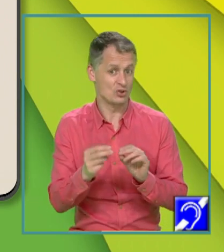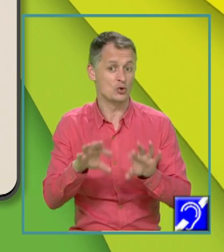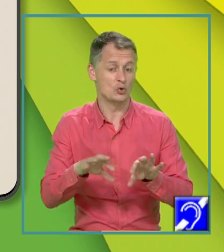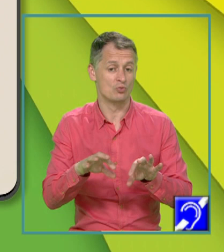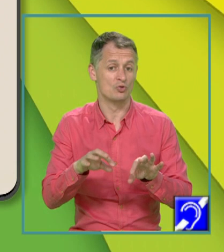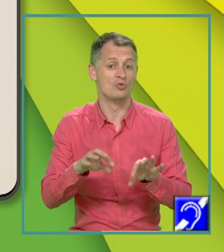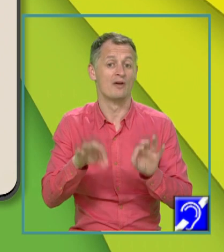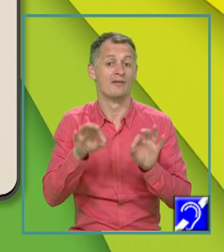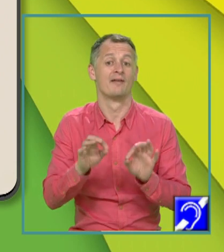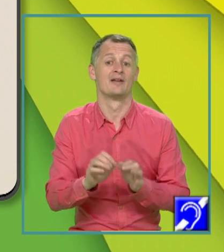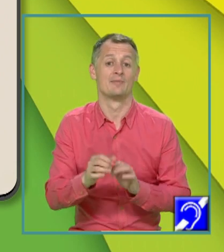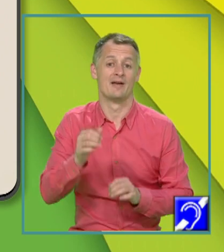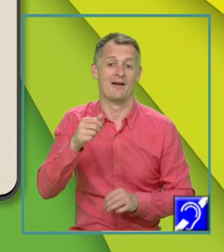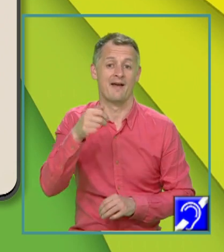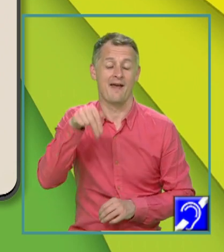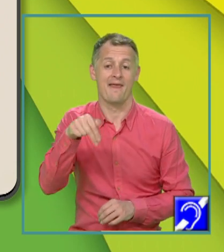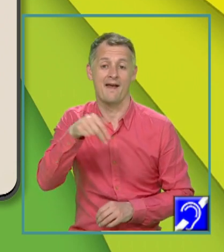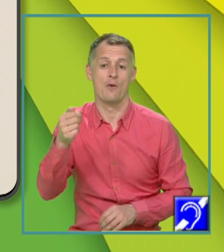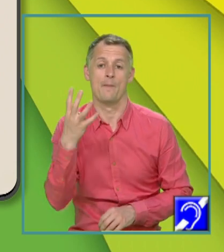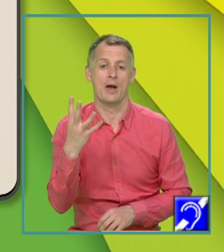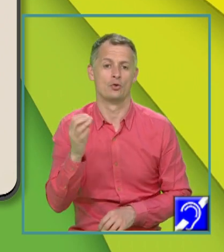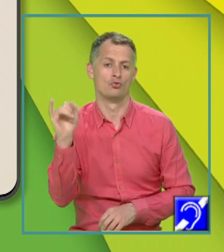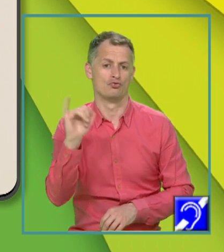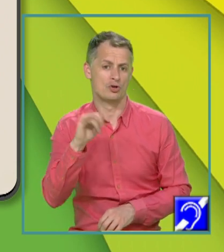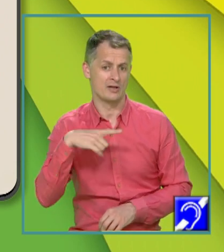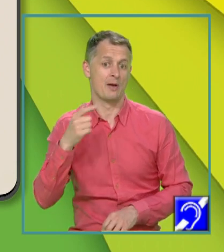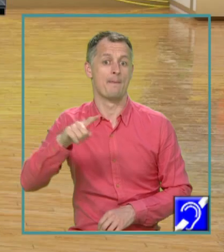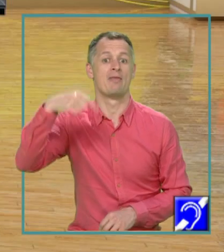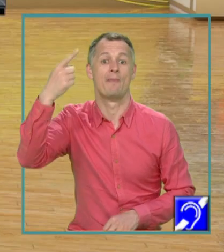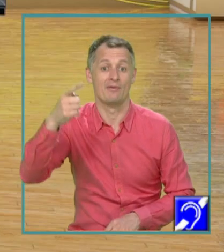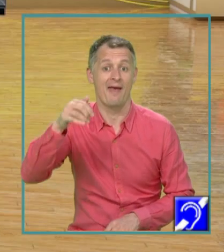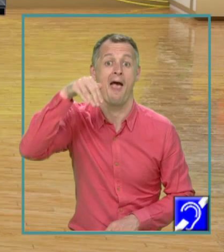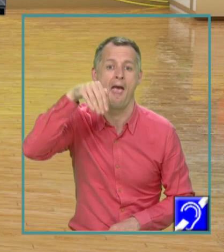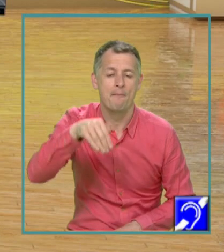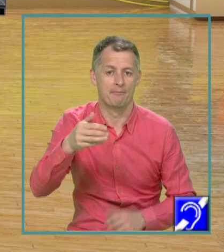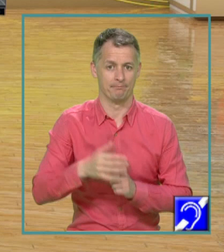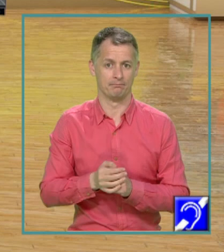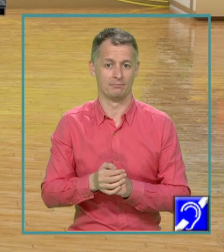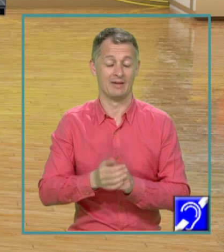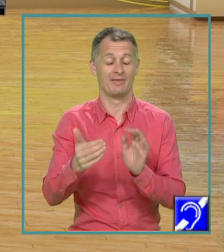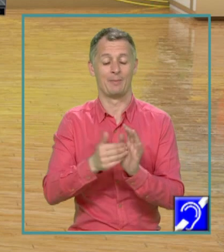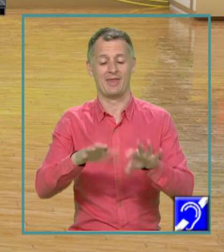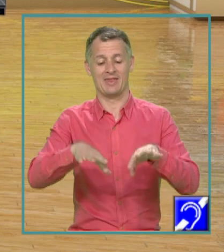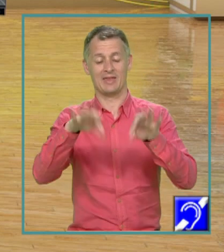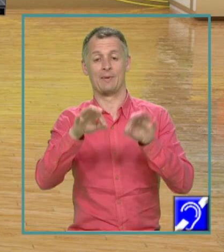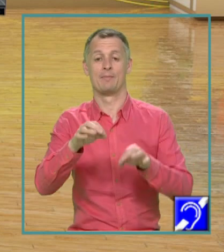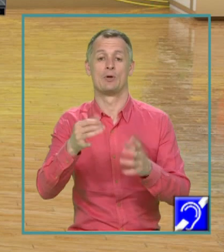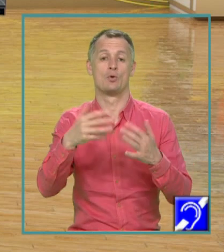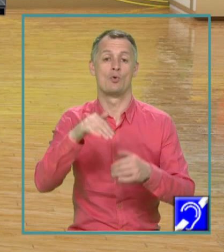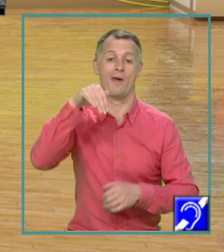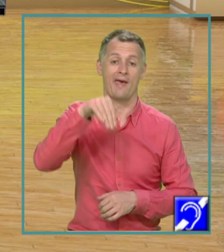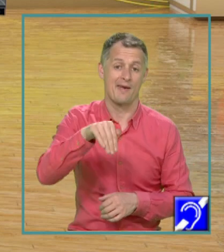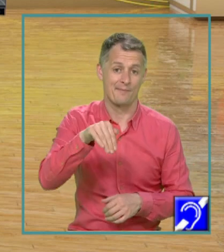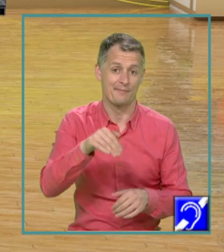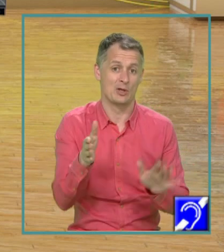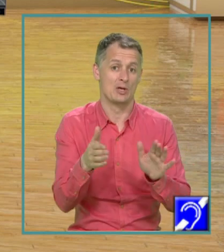N egal cu 4. Cine este mai departe numărul M? Deci determinați numărul M în condiția de